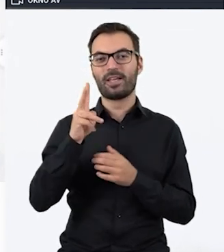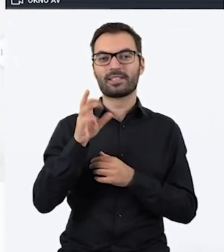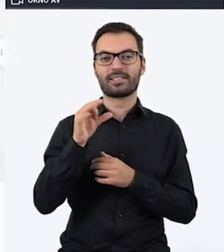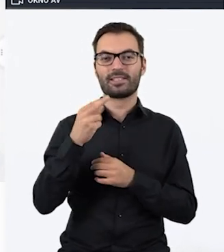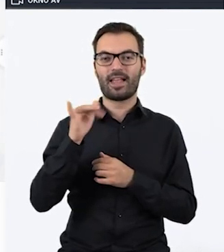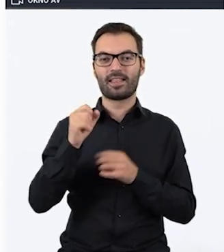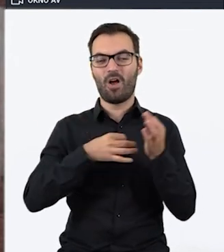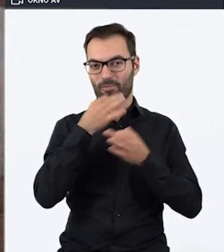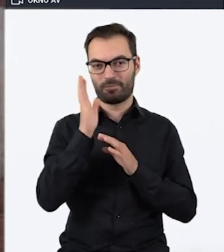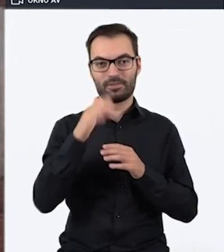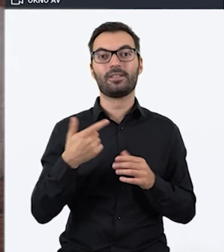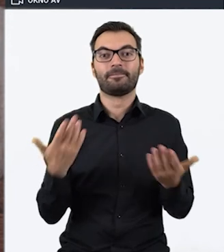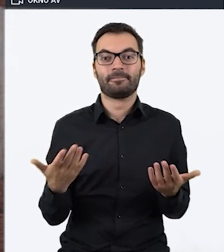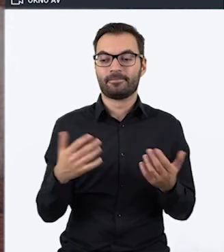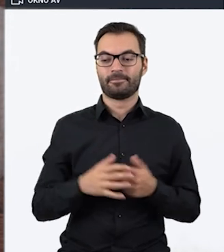I tak jak mówię,